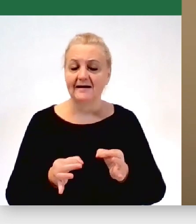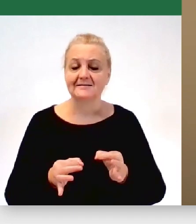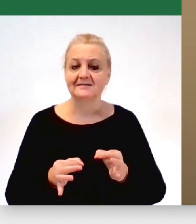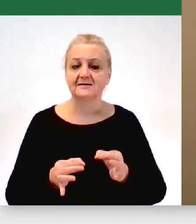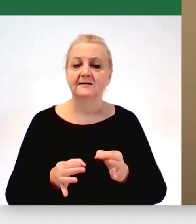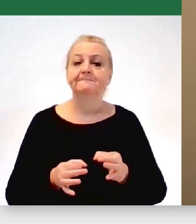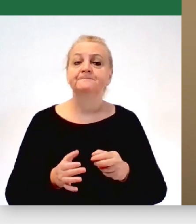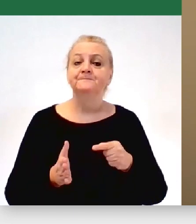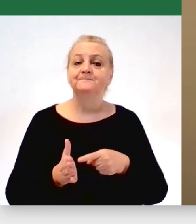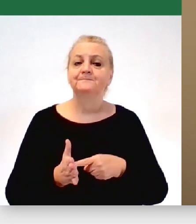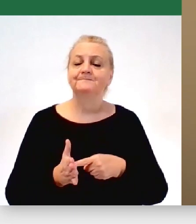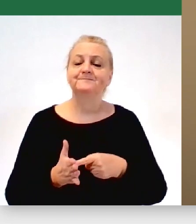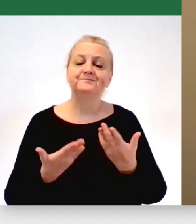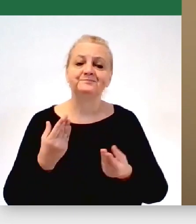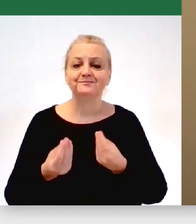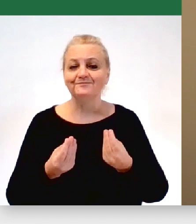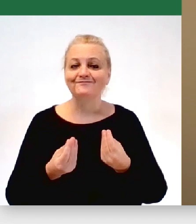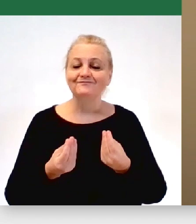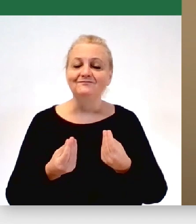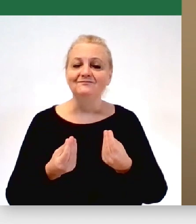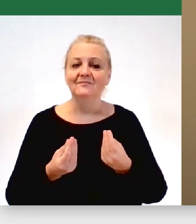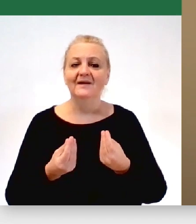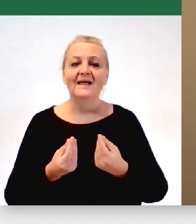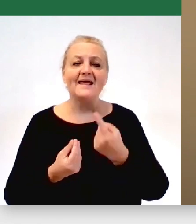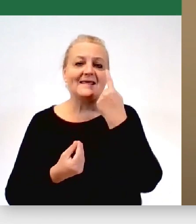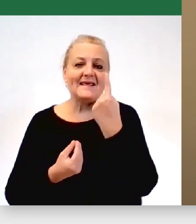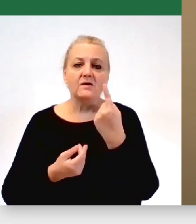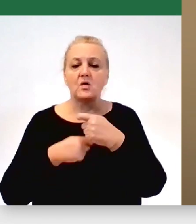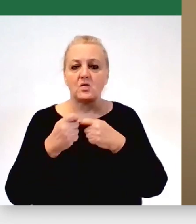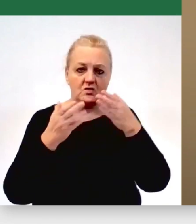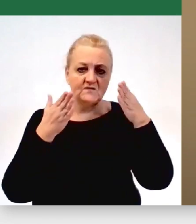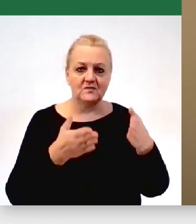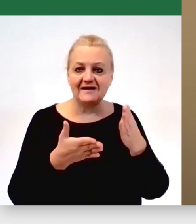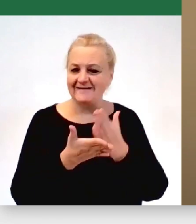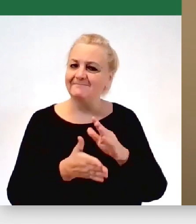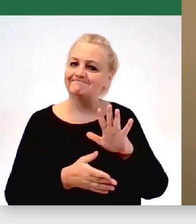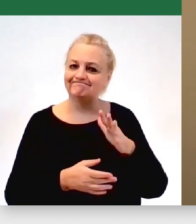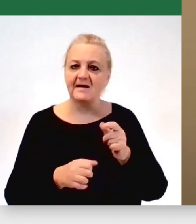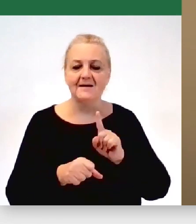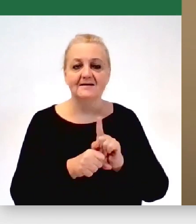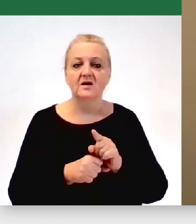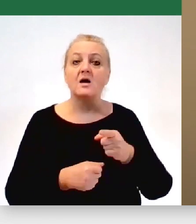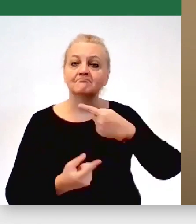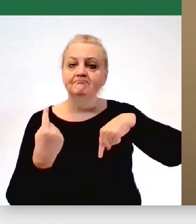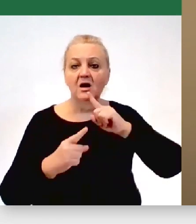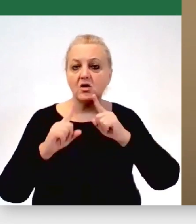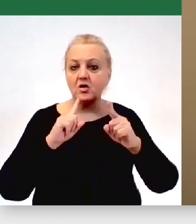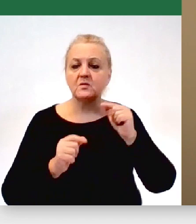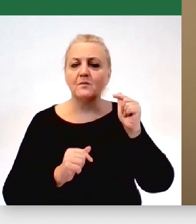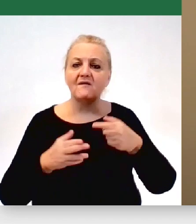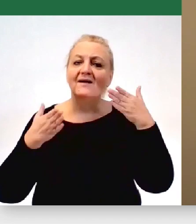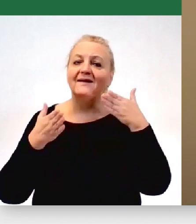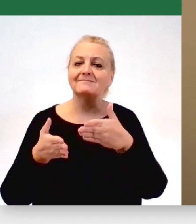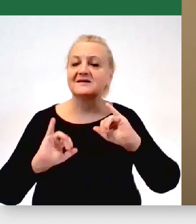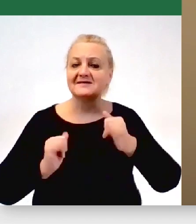to jest taka pułapka jednego, jednego rozwiązania i mi się wydaje, że nasza rozmowy powinna pójść w takim kierunku, co